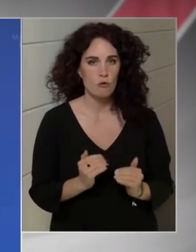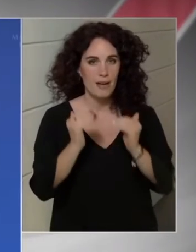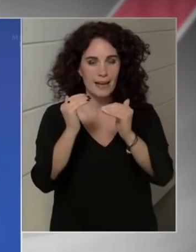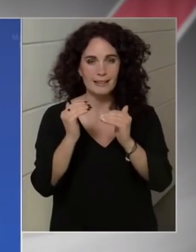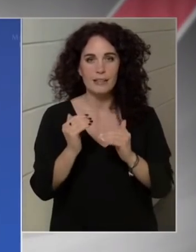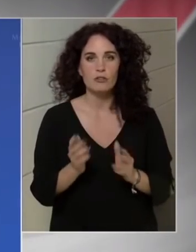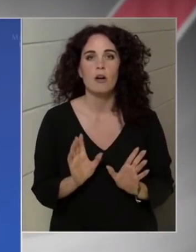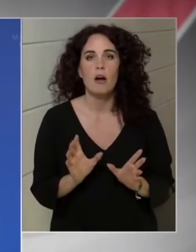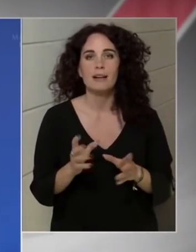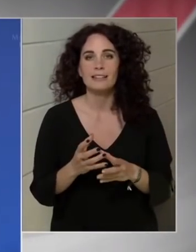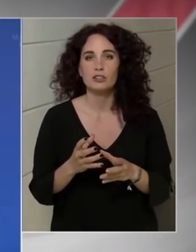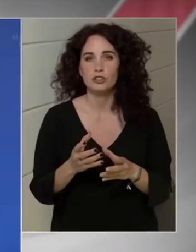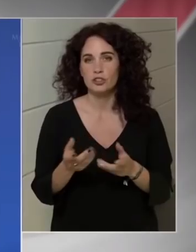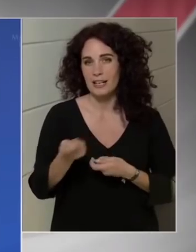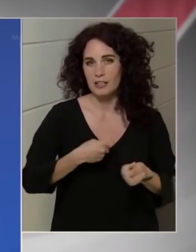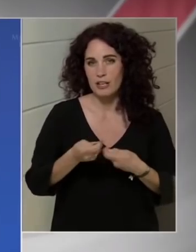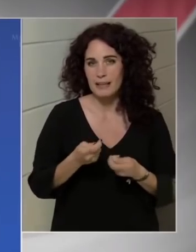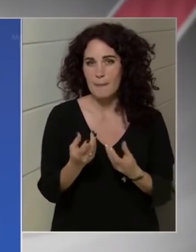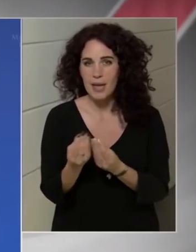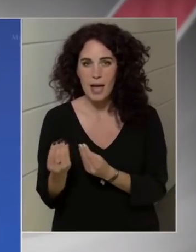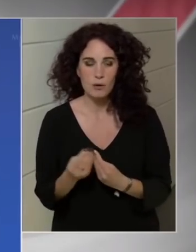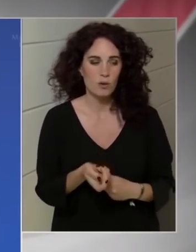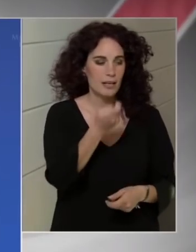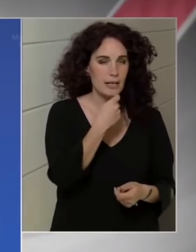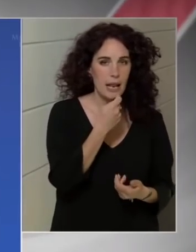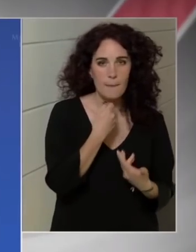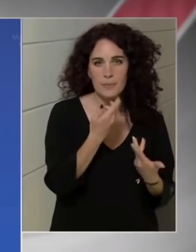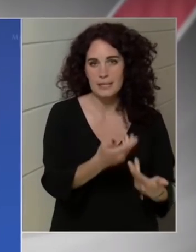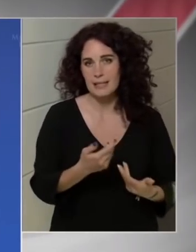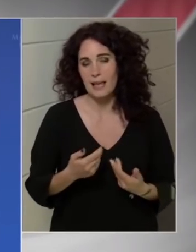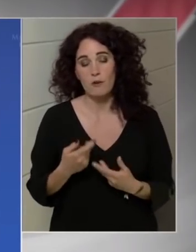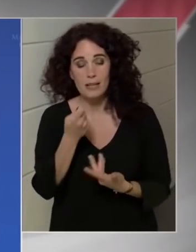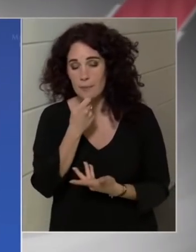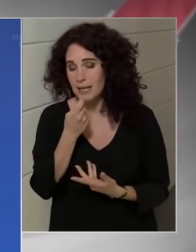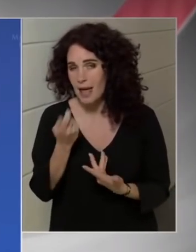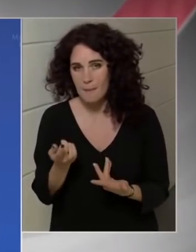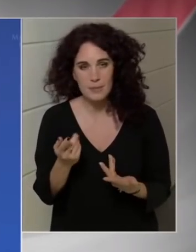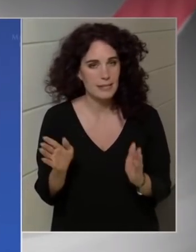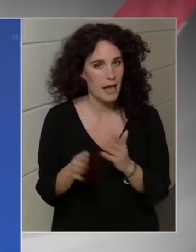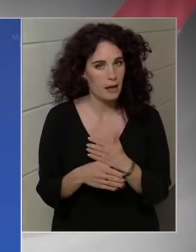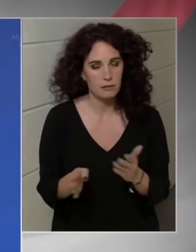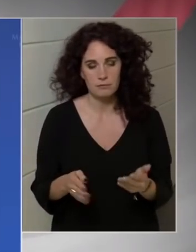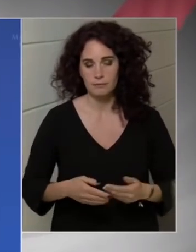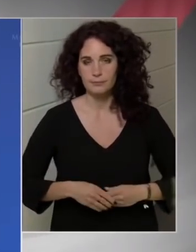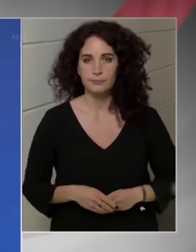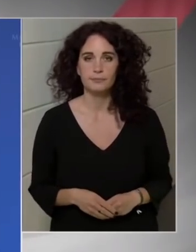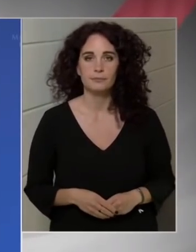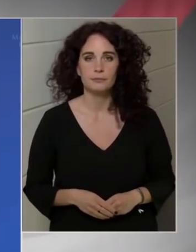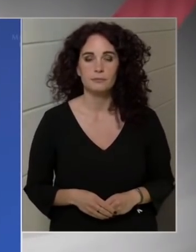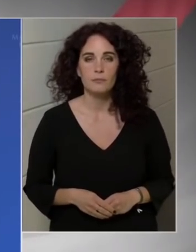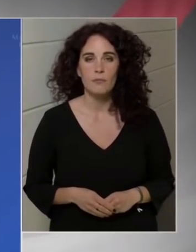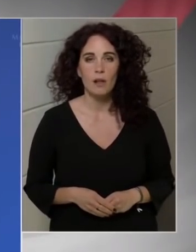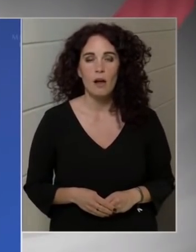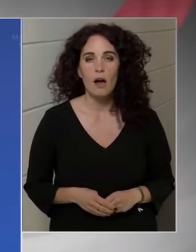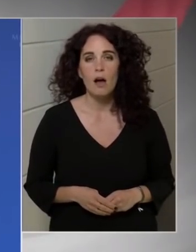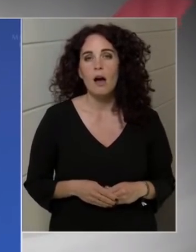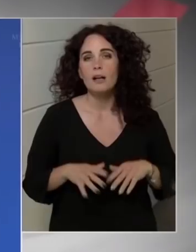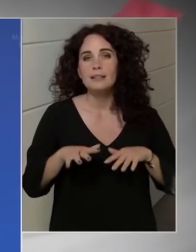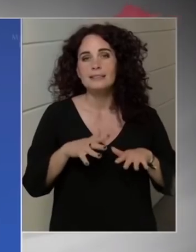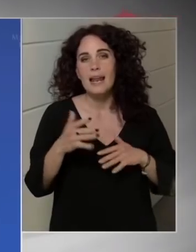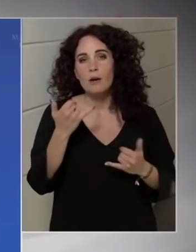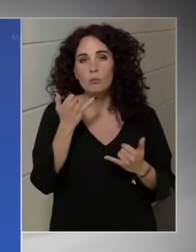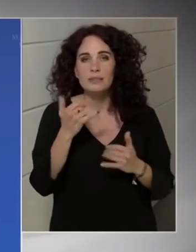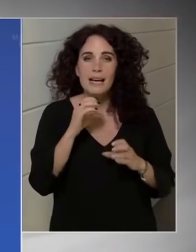forgalom éves alapon 16%-kal bővőt. Rettentő jelentős a növekedés a